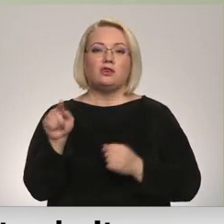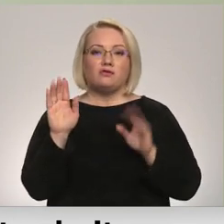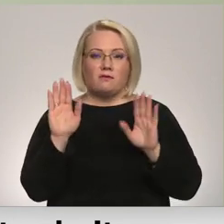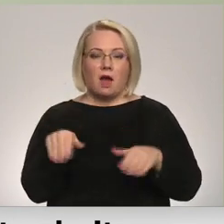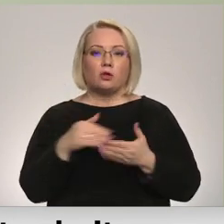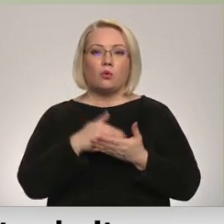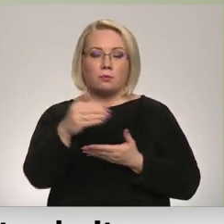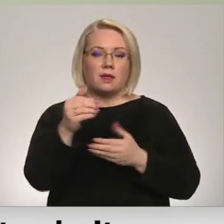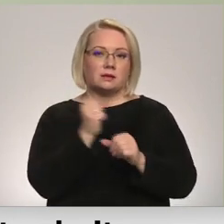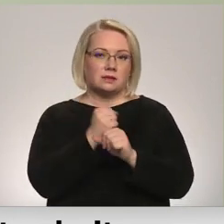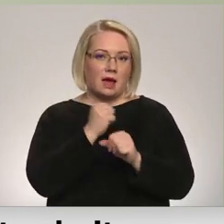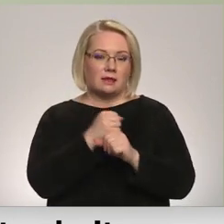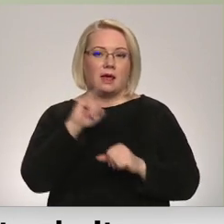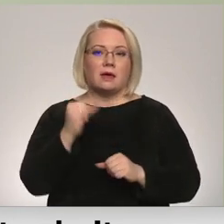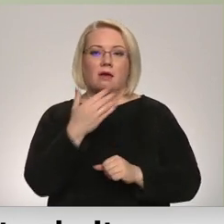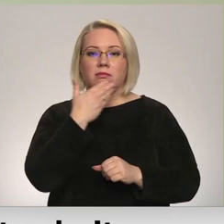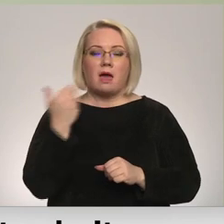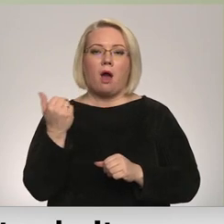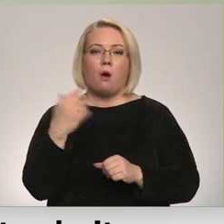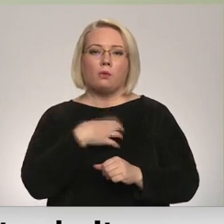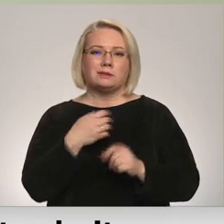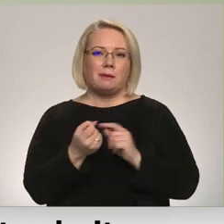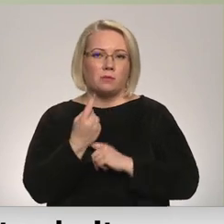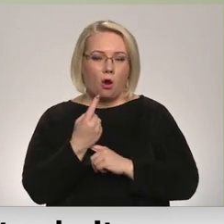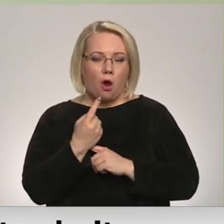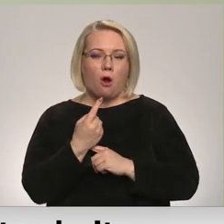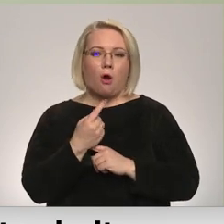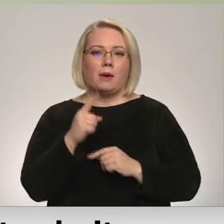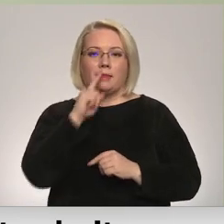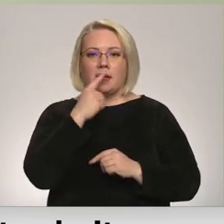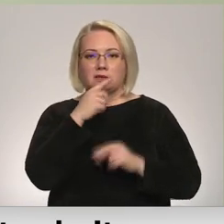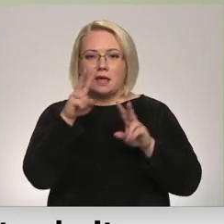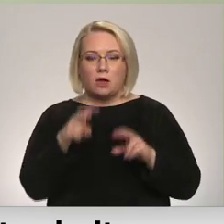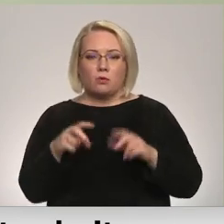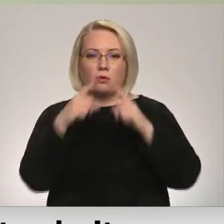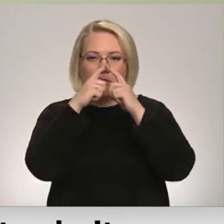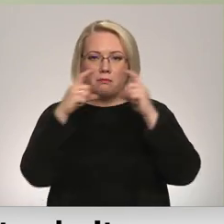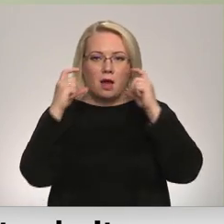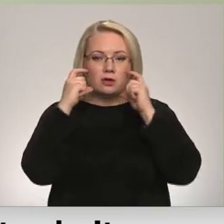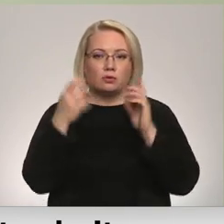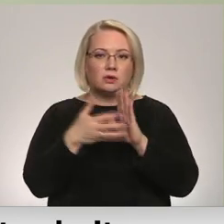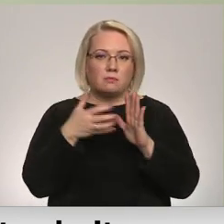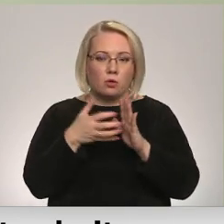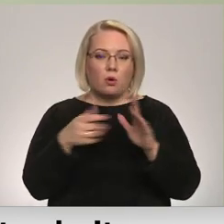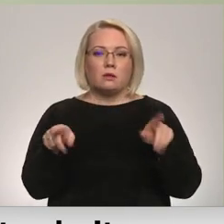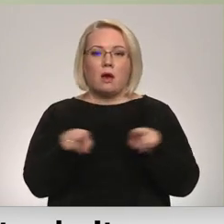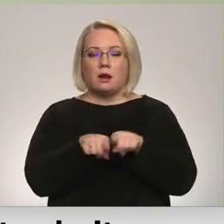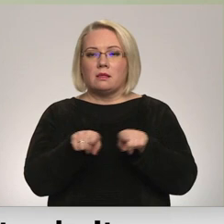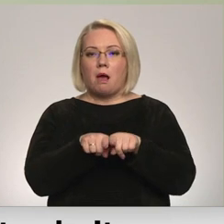turpināt, strādāt, nav simptomi, testējoties un respirātoru valkājot. Tāpat arī